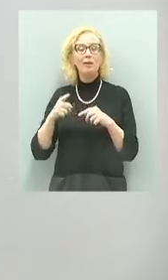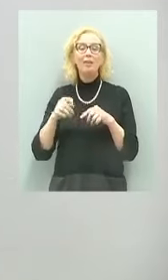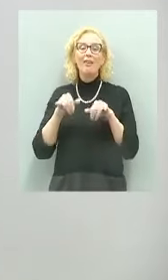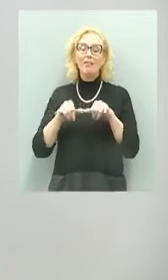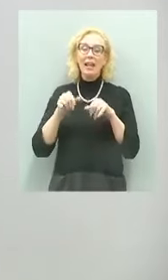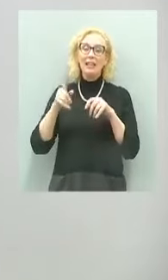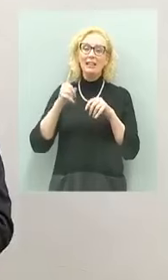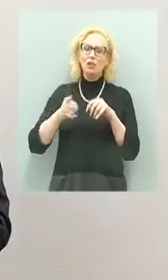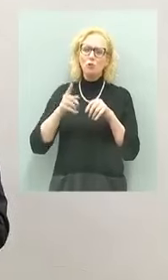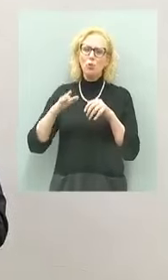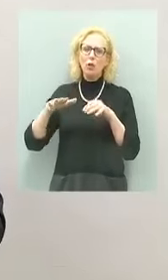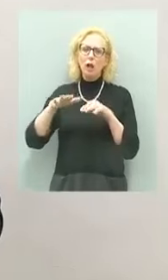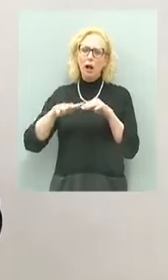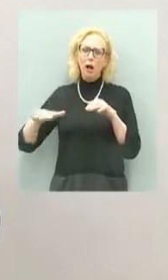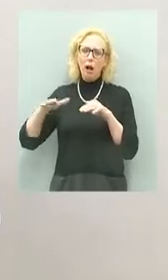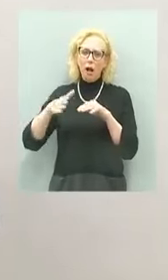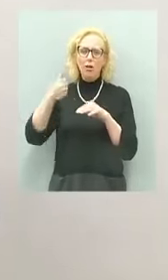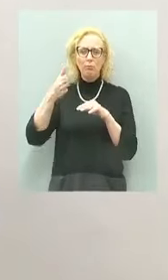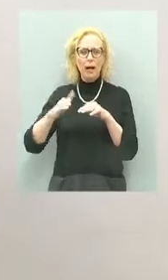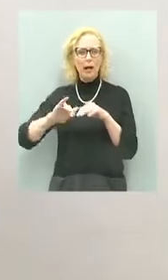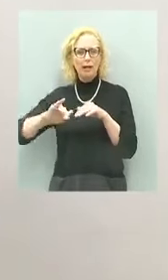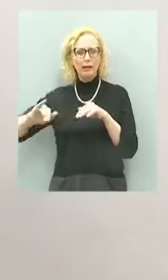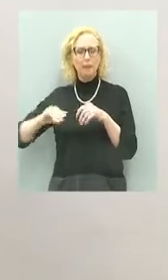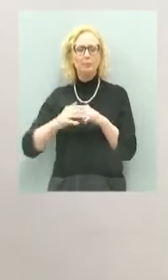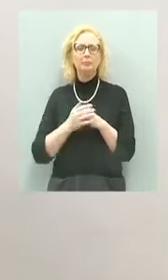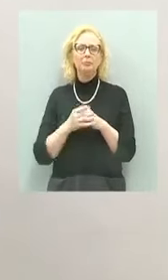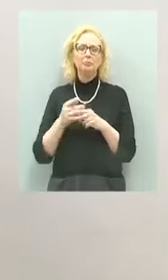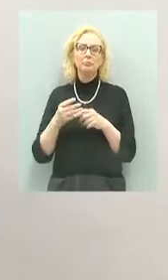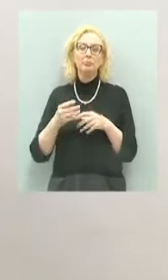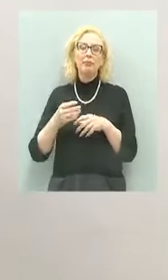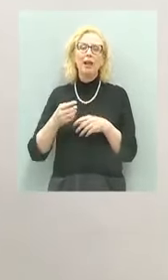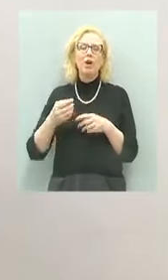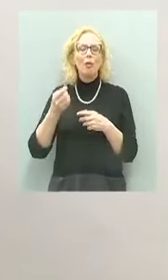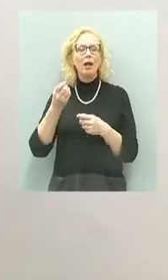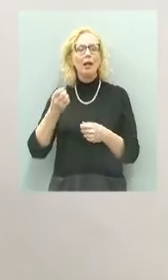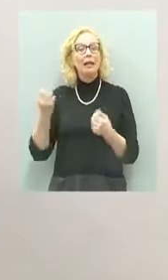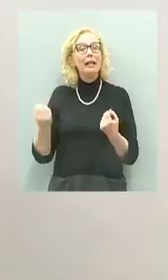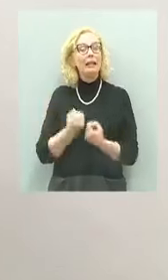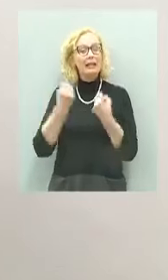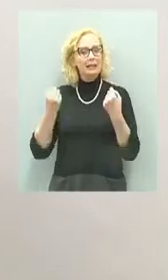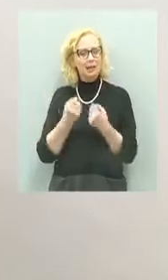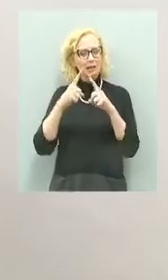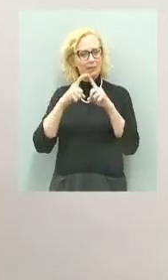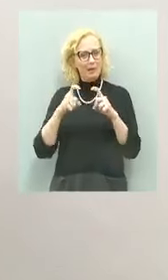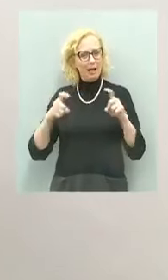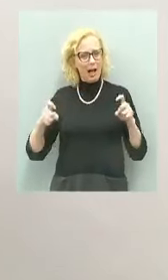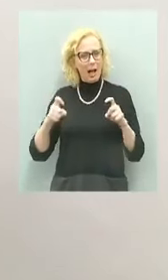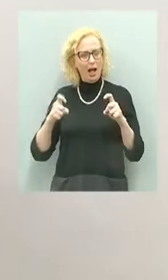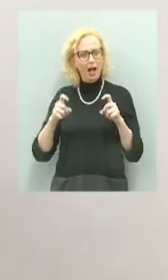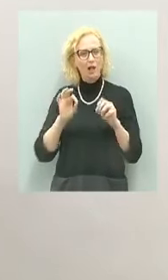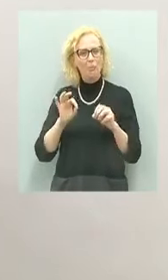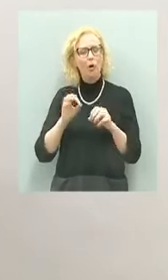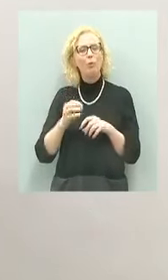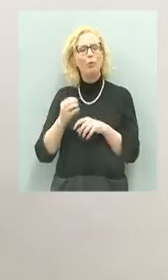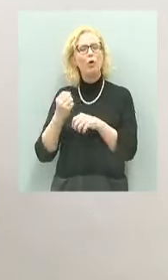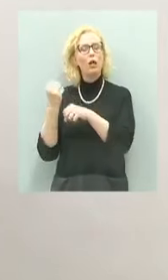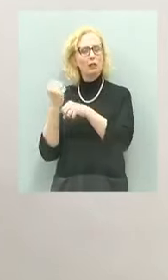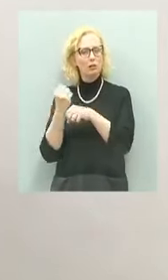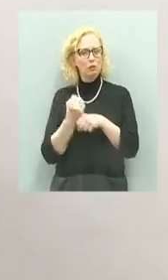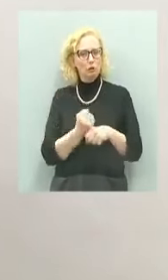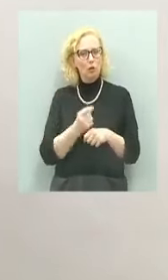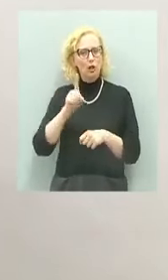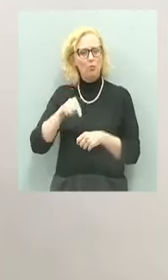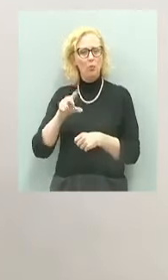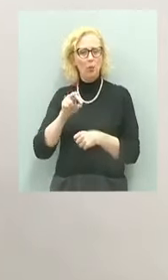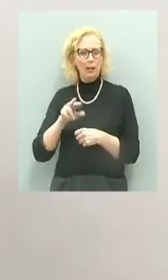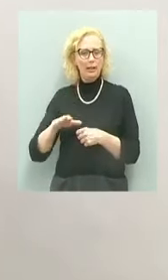del Venezia Giulia. Sono diverse le iniziative che vengono programmate a livello istituzionale anche in